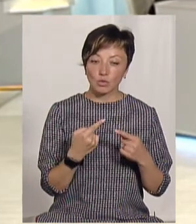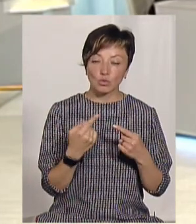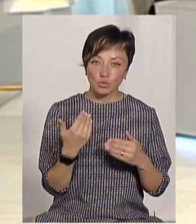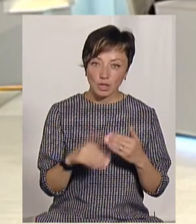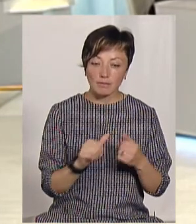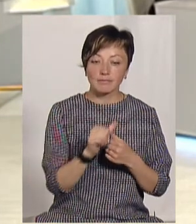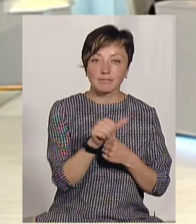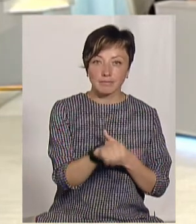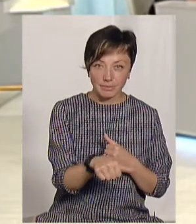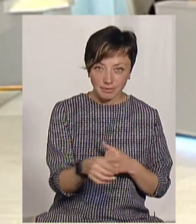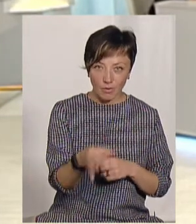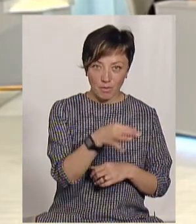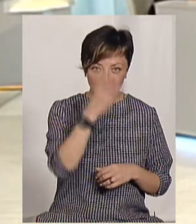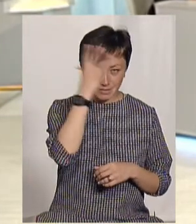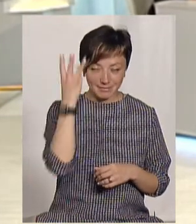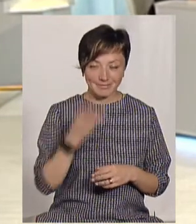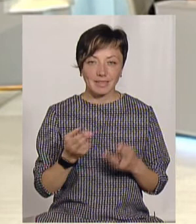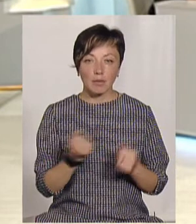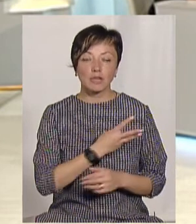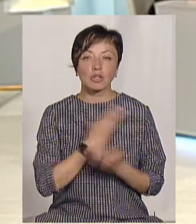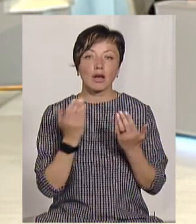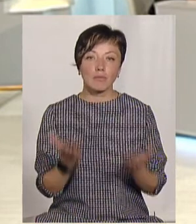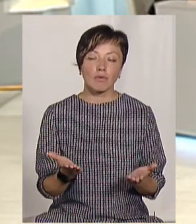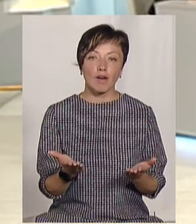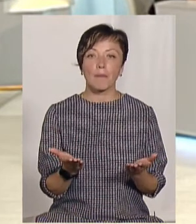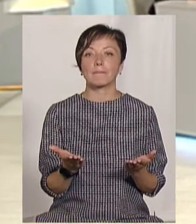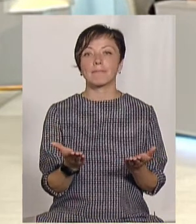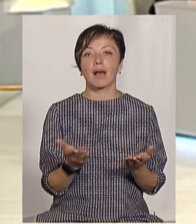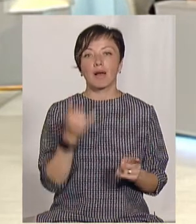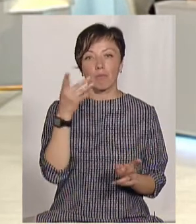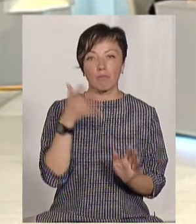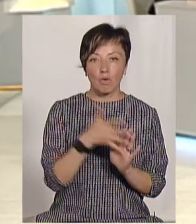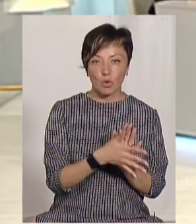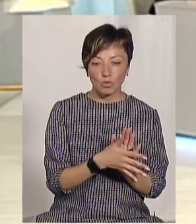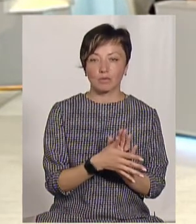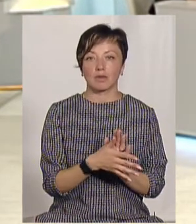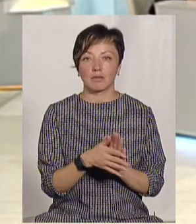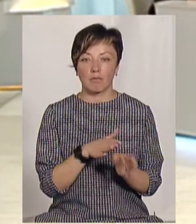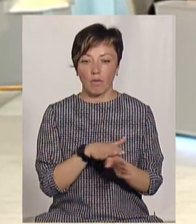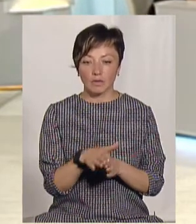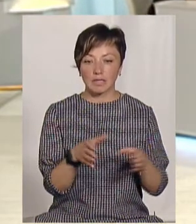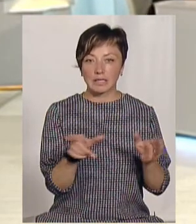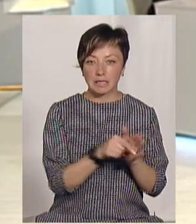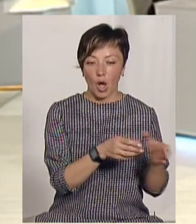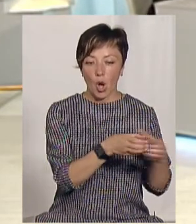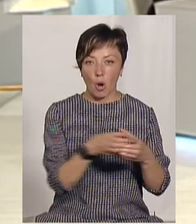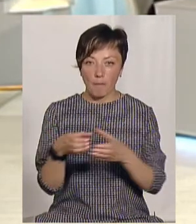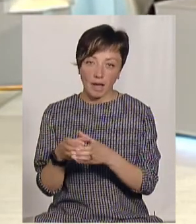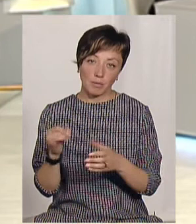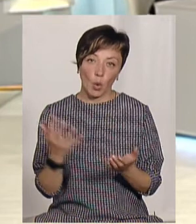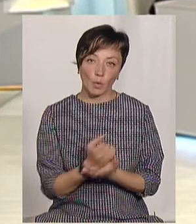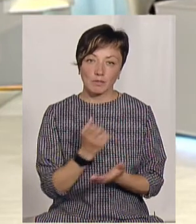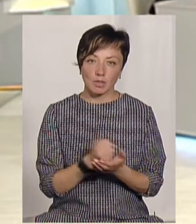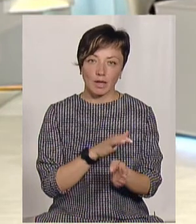виходите за межі Хмельниччини. Ну, бажаємо вам порозуміння, повного порозуміння з громадами і